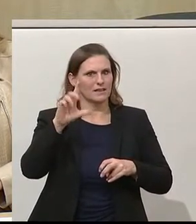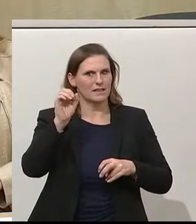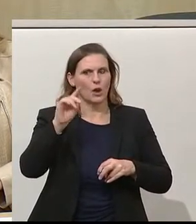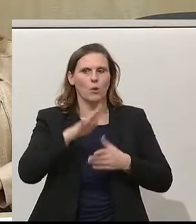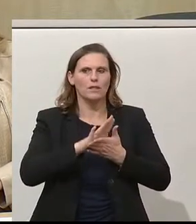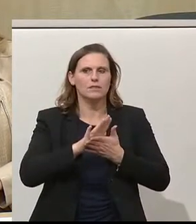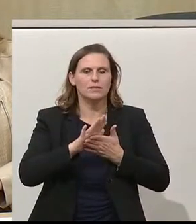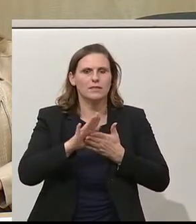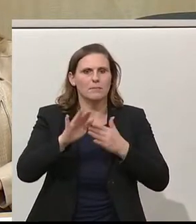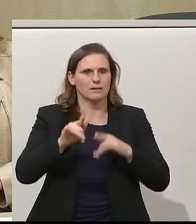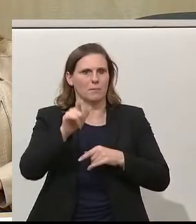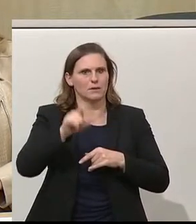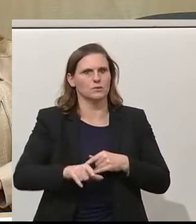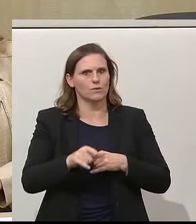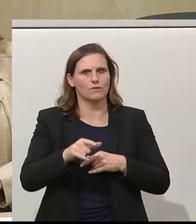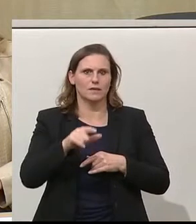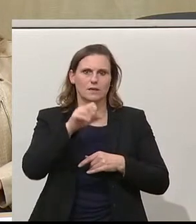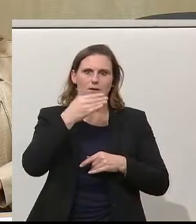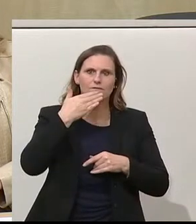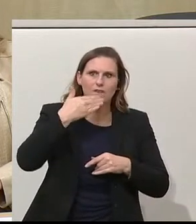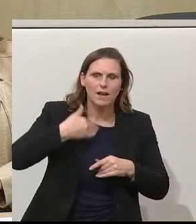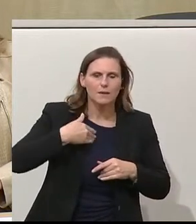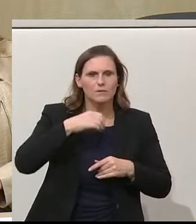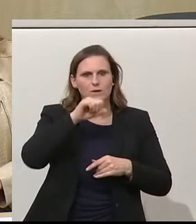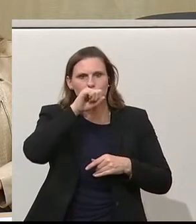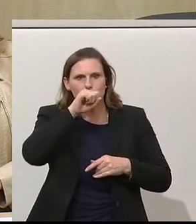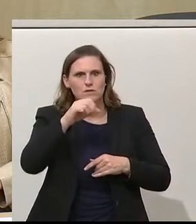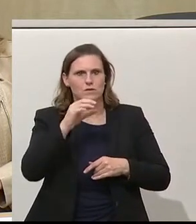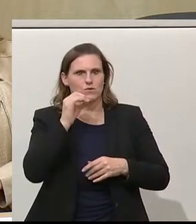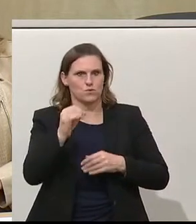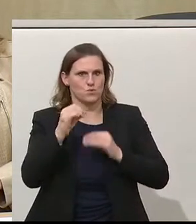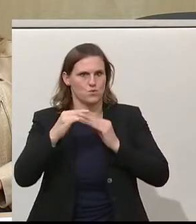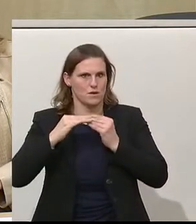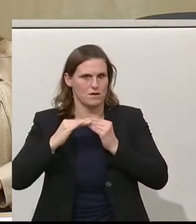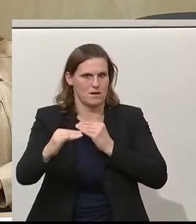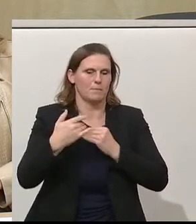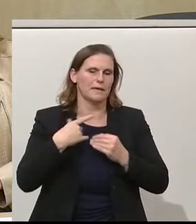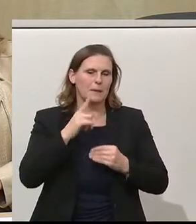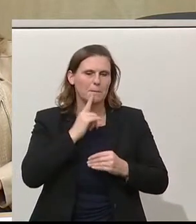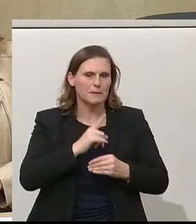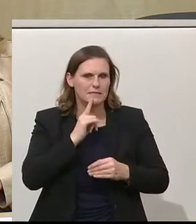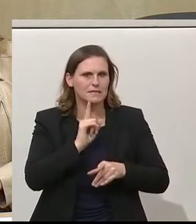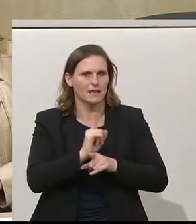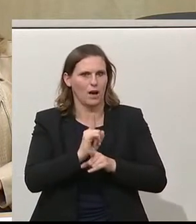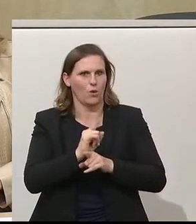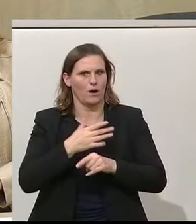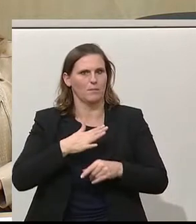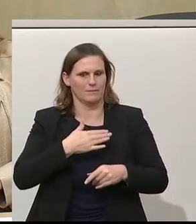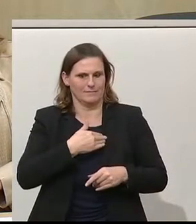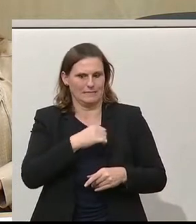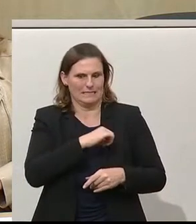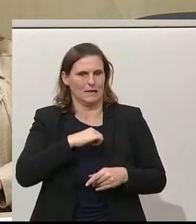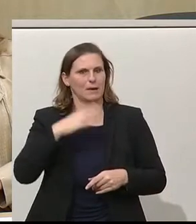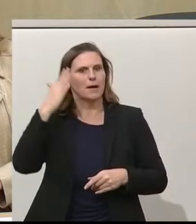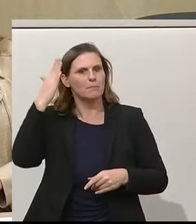Nulldefizit. Ich gestehe Ihnen, ich gehöre vielleicht zu den wenigen, die doch einen Hang dazu haben, aber auch mir ist bewusst, dass das